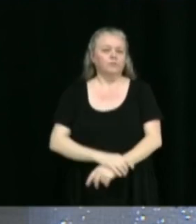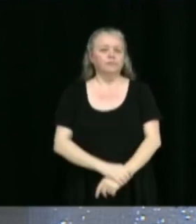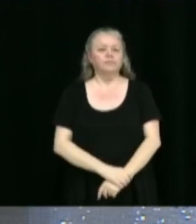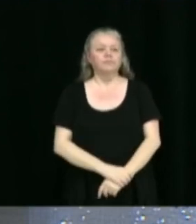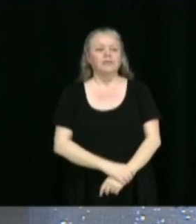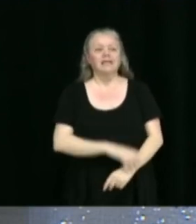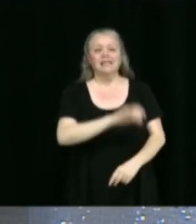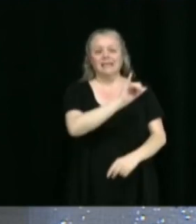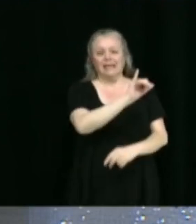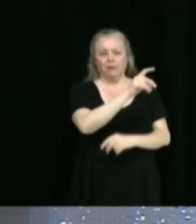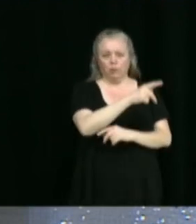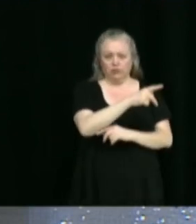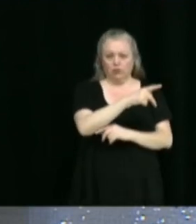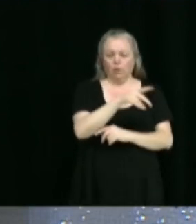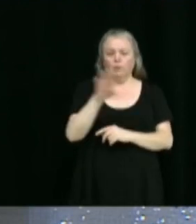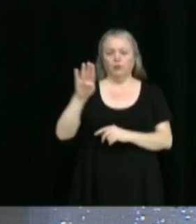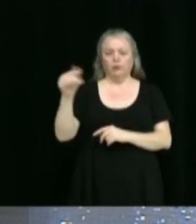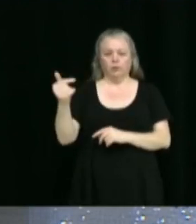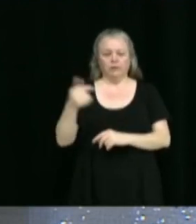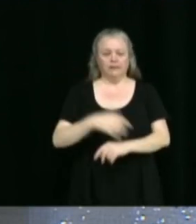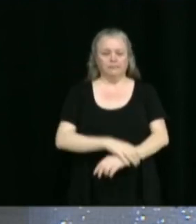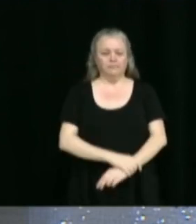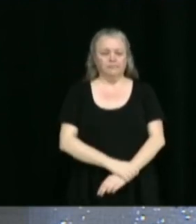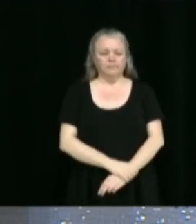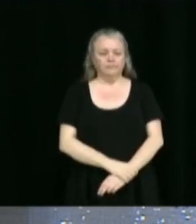Yannick Poisson, Benoît Gauthier.